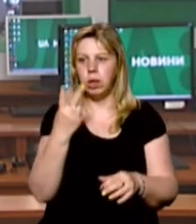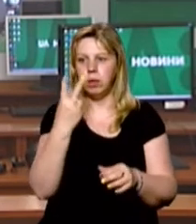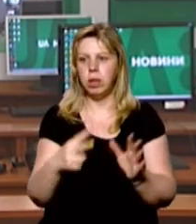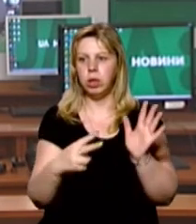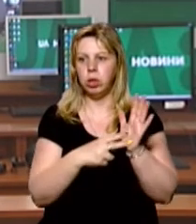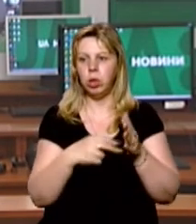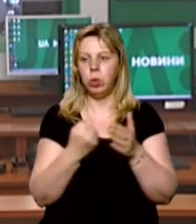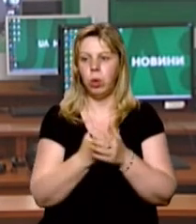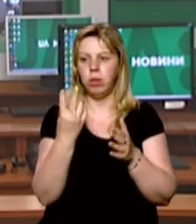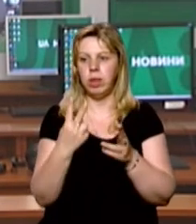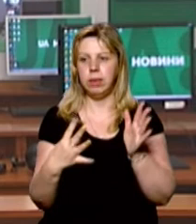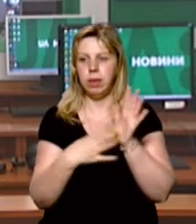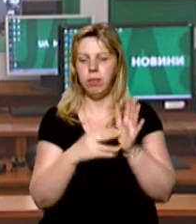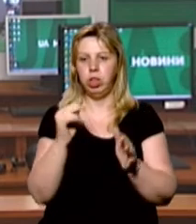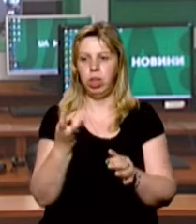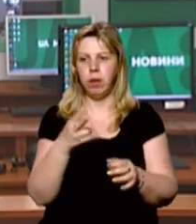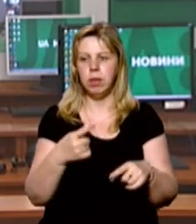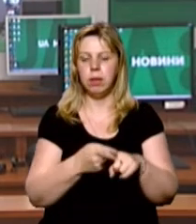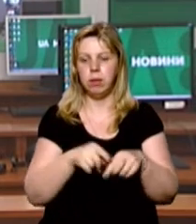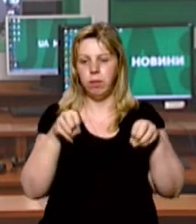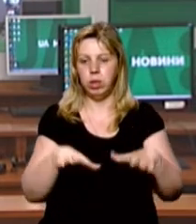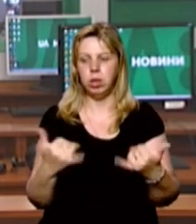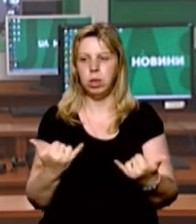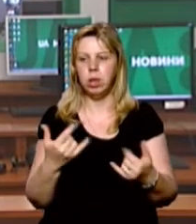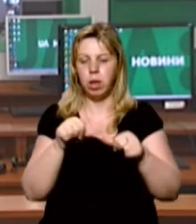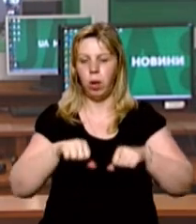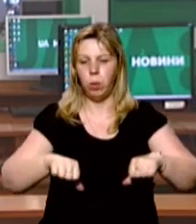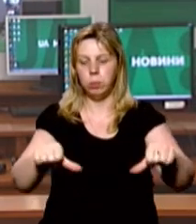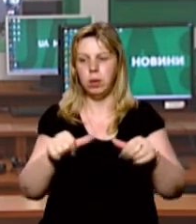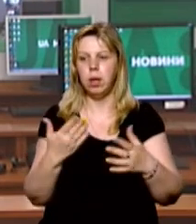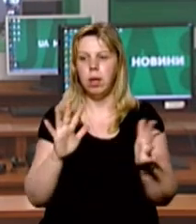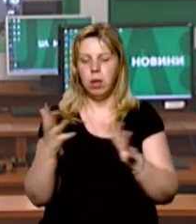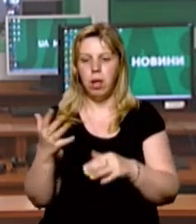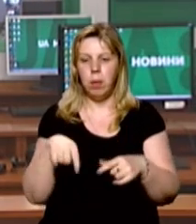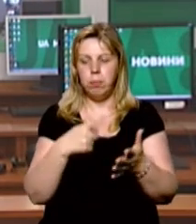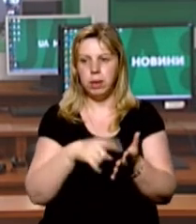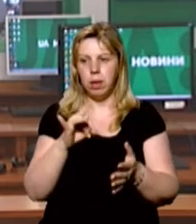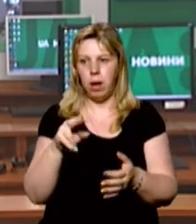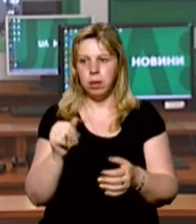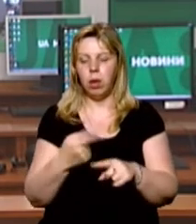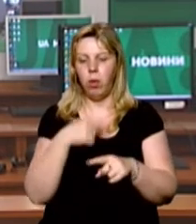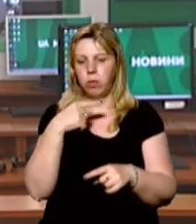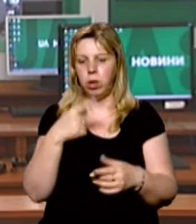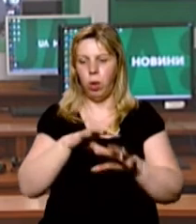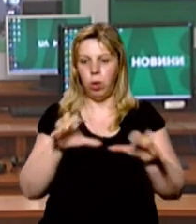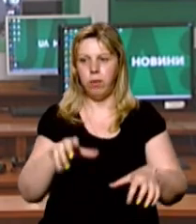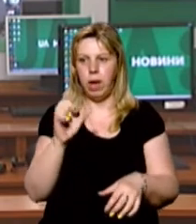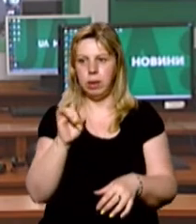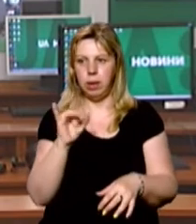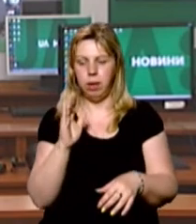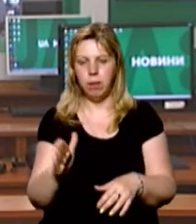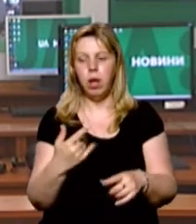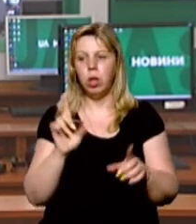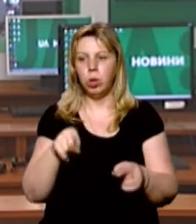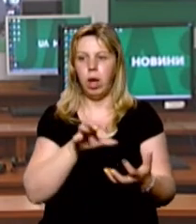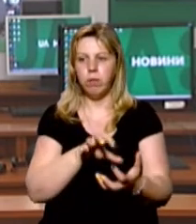27 до 29 червня. Це вирішили нині на комісії з надзвичайних ситуацій в міськраді, каже міський голова Богдан Андріїв.